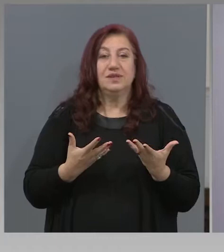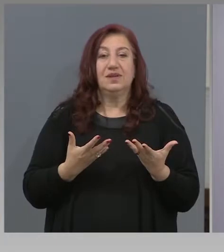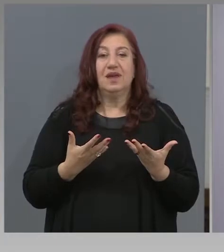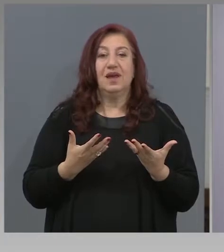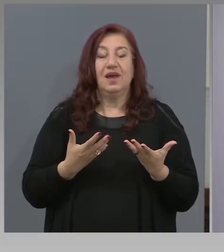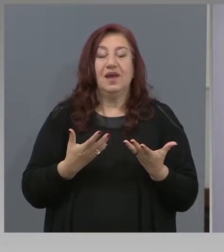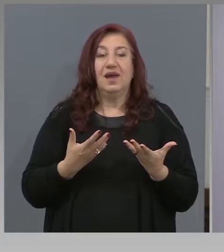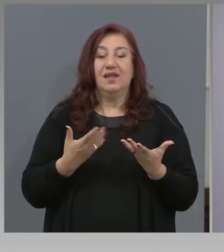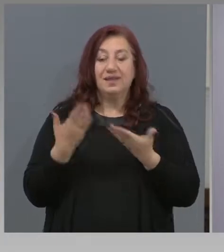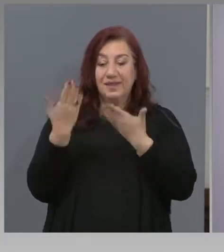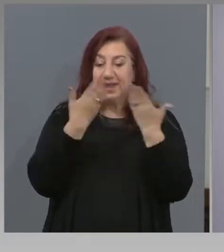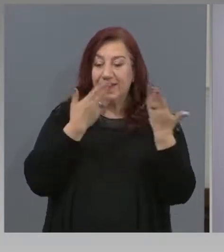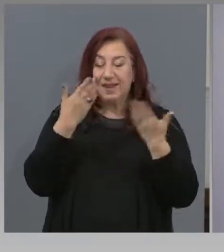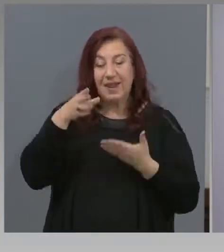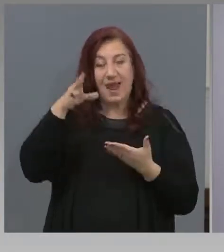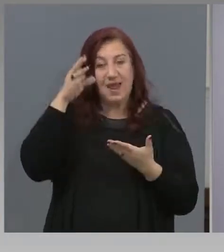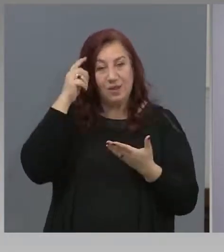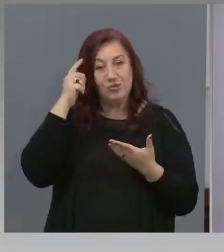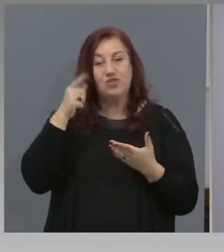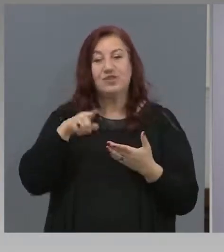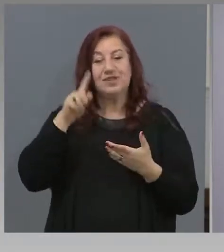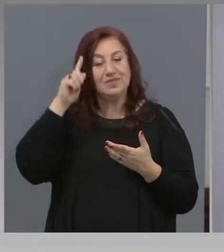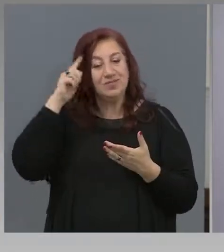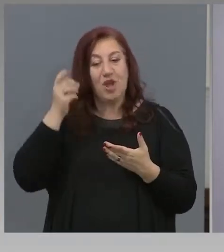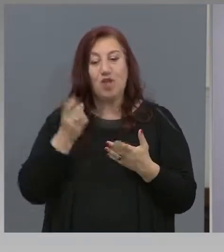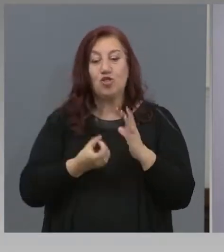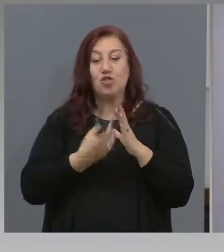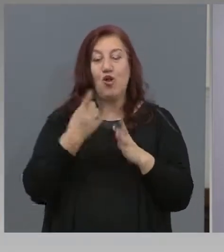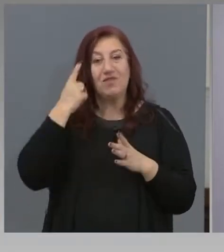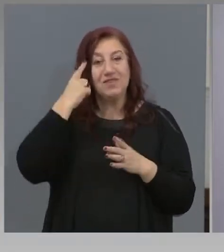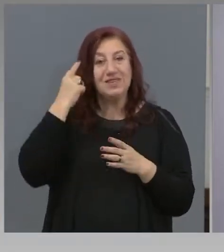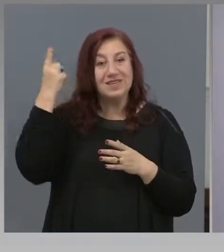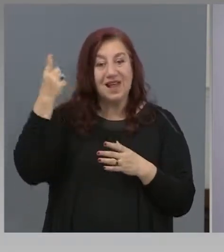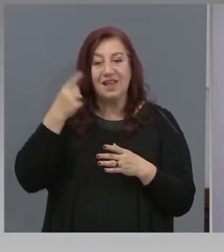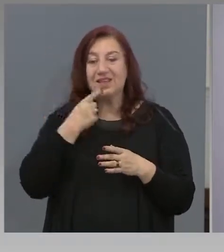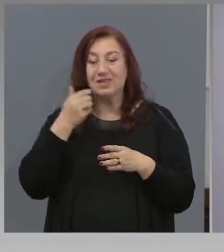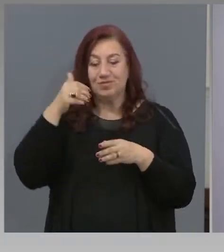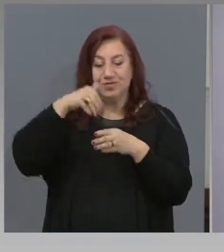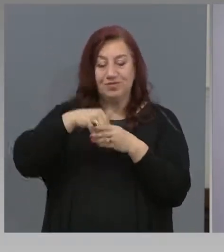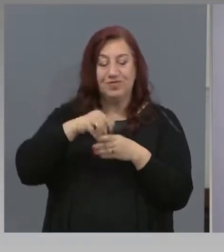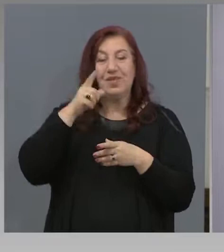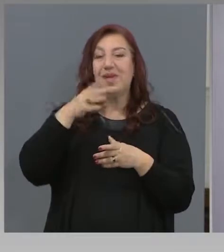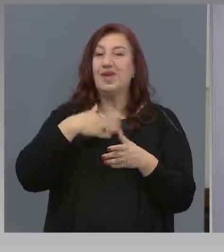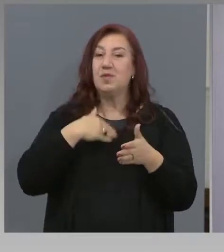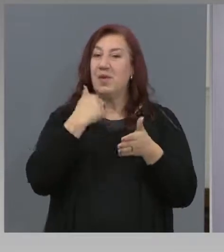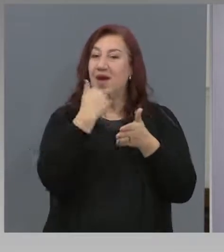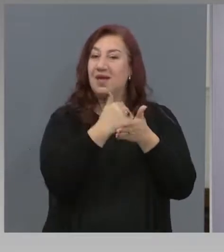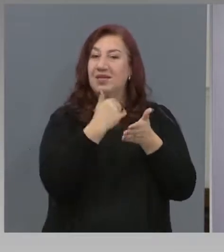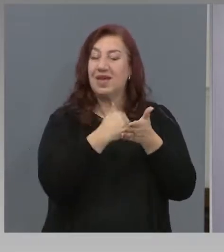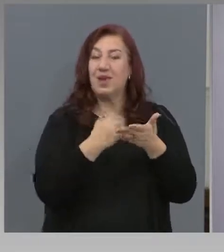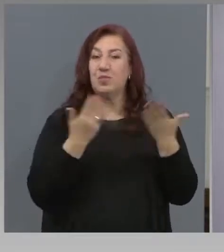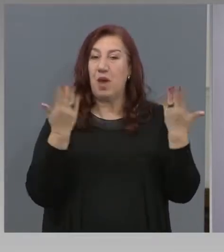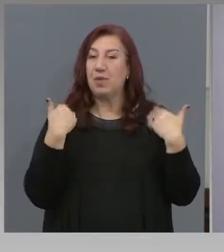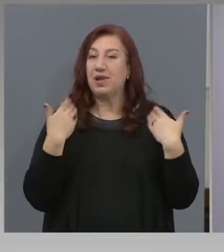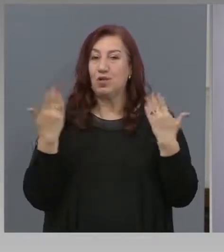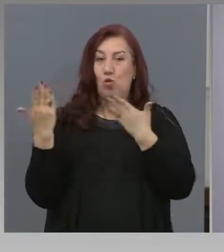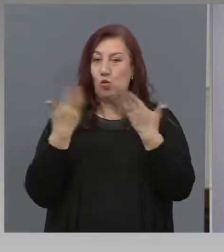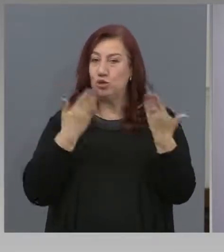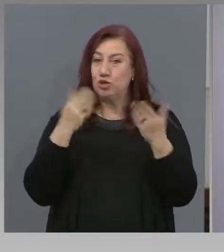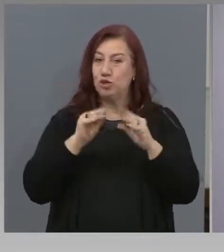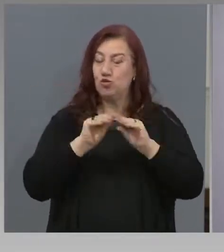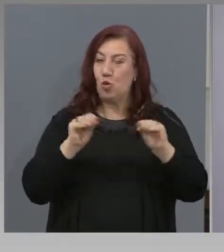компетентностите, заложени в програмите, в наредбата за предучилищното образование.